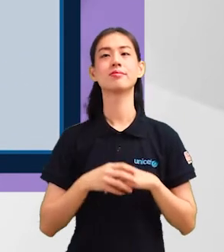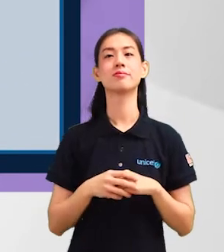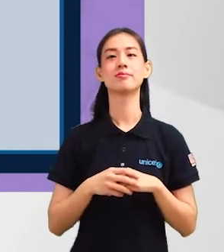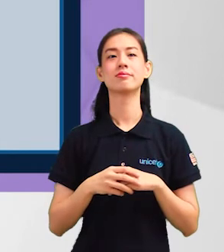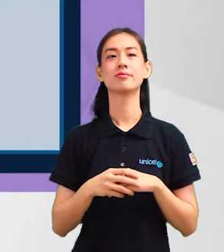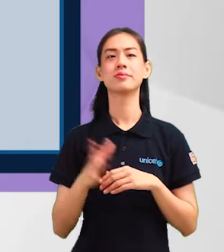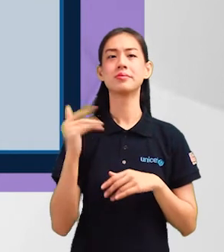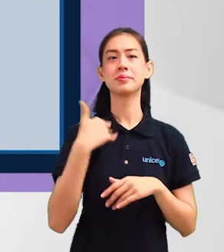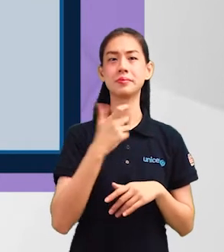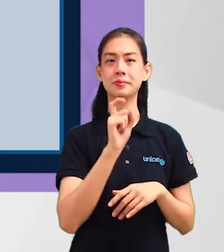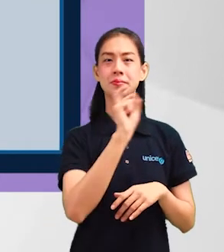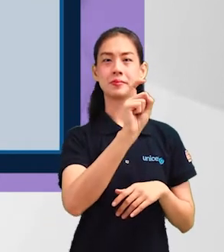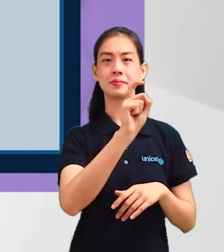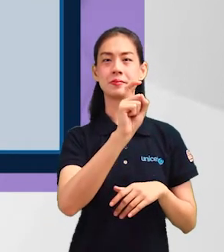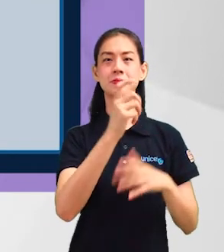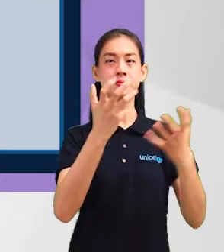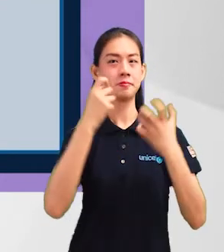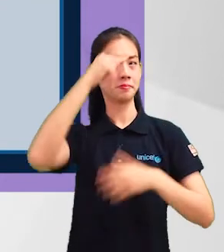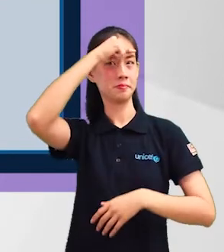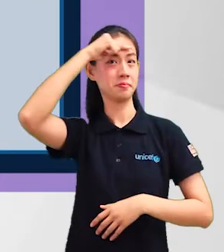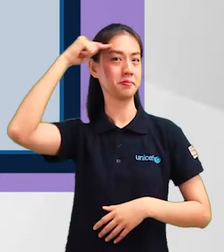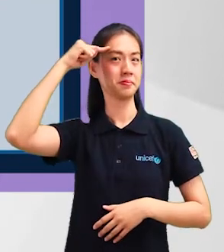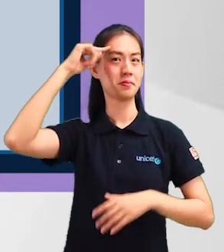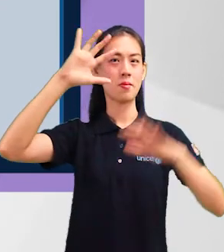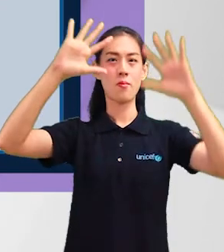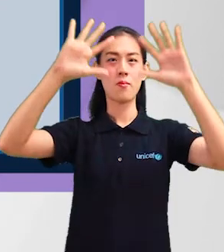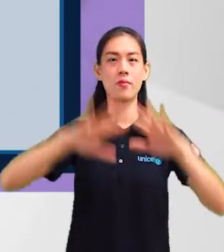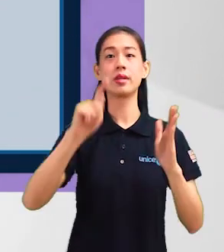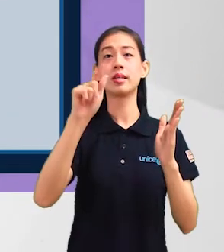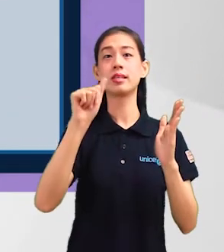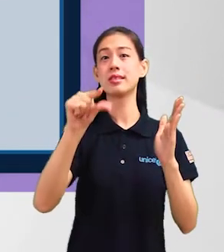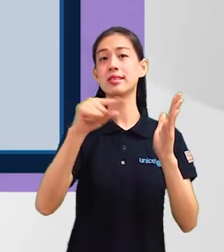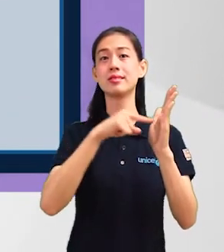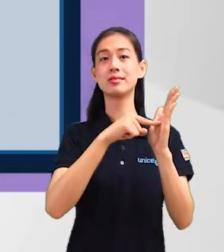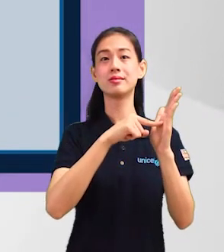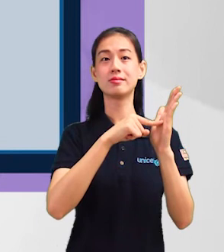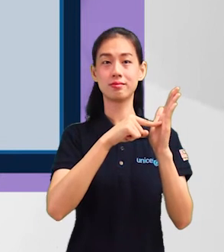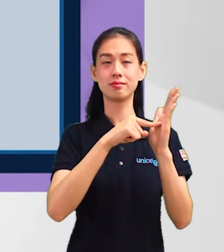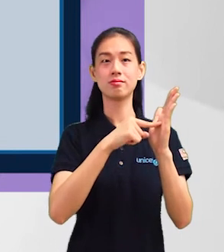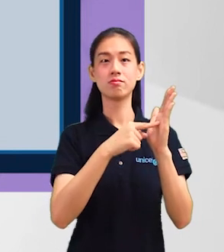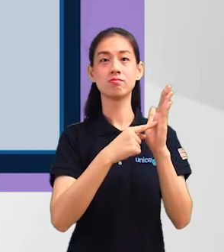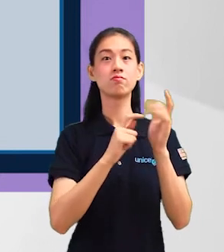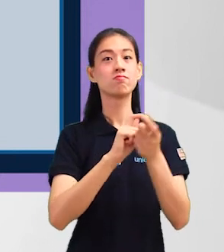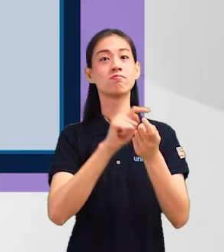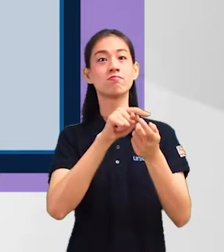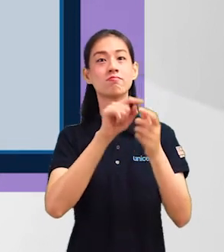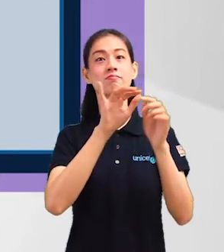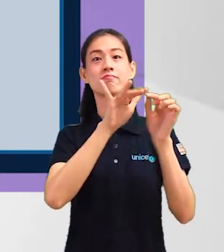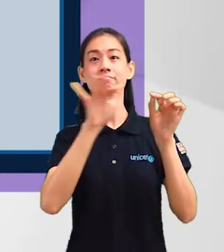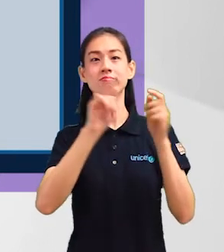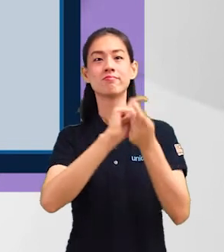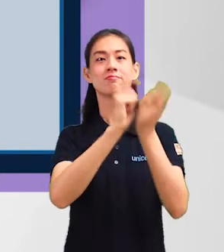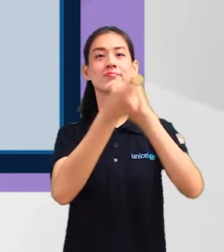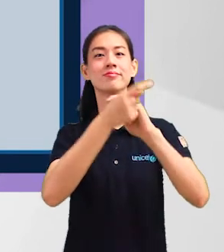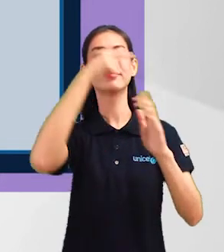Jom tukarkan warna latar belakang menu saya. Saya hendak link saya berwarna hitam. Jika saya guna tag, semua link akan bertukar menjadi